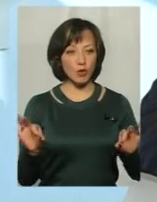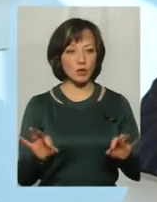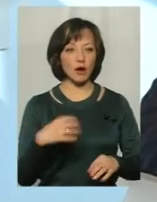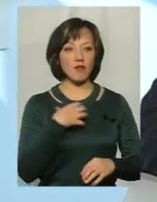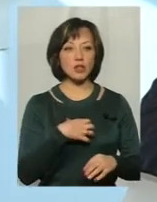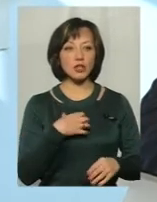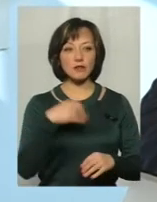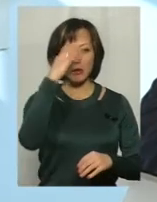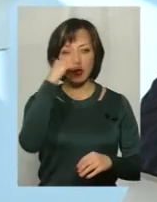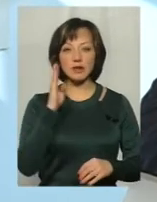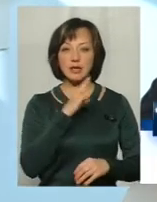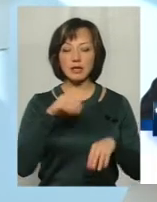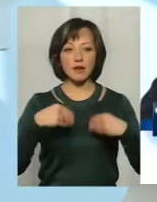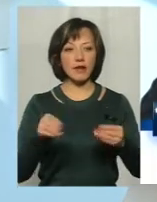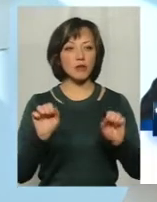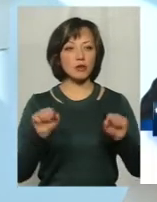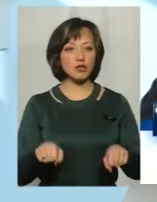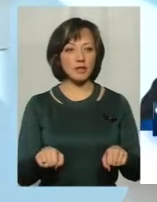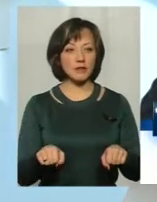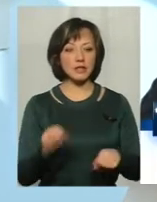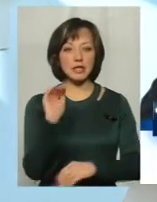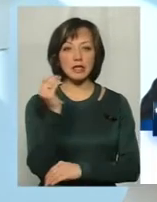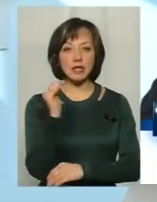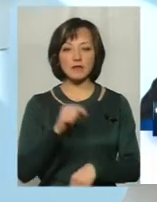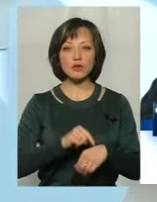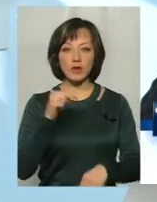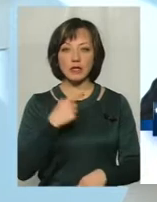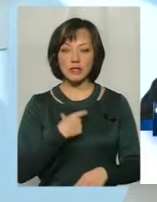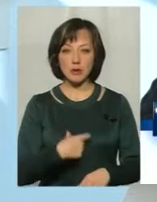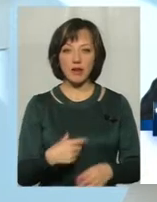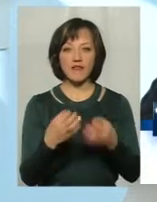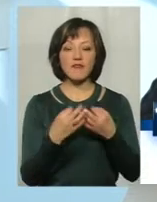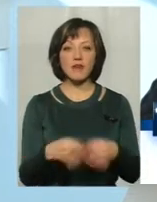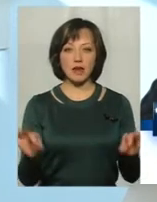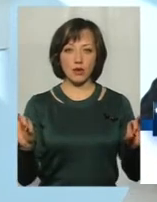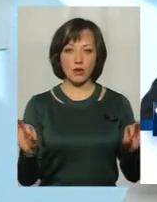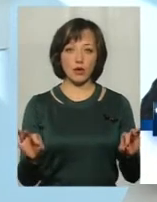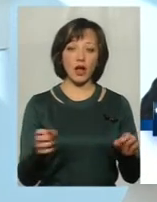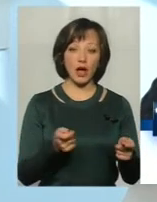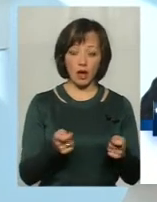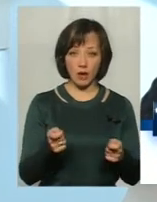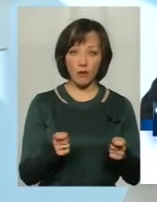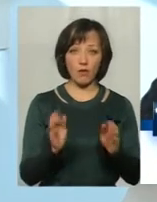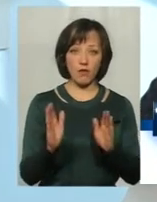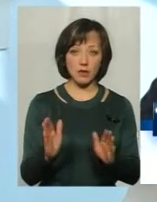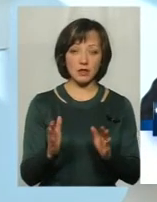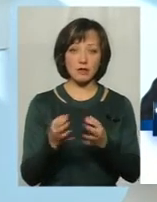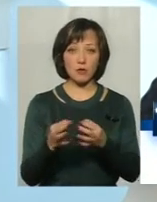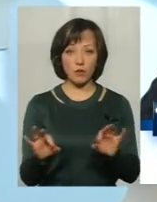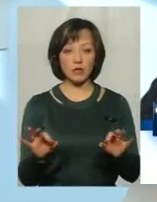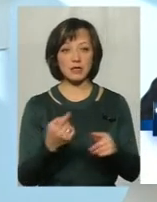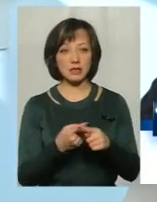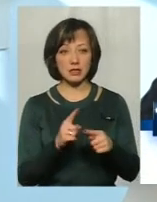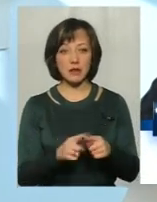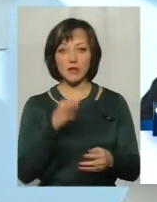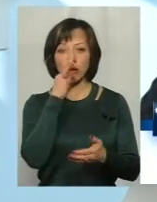важливо, щоб батьки давали можливість дитині відчувати себе вільною. Тобто керована в певній мірі свобода і демократія –